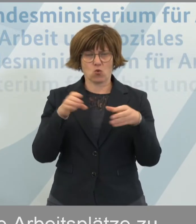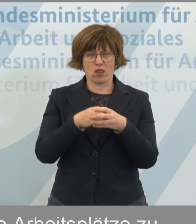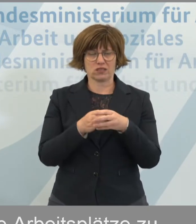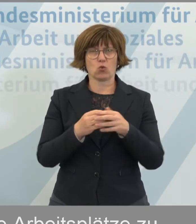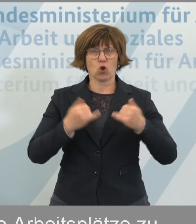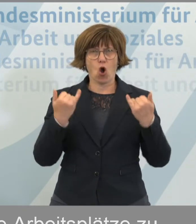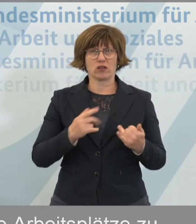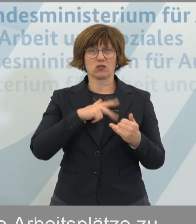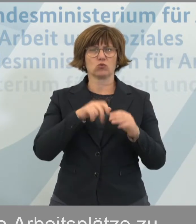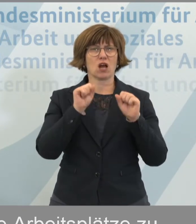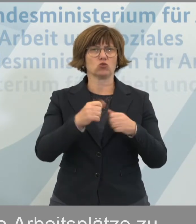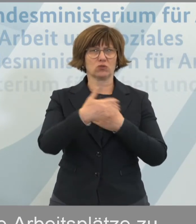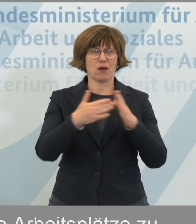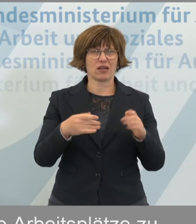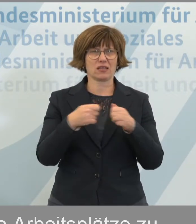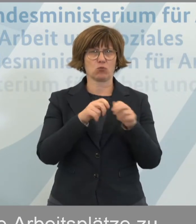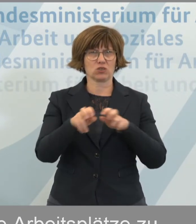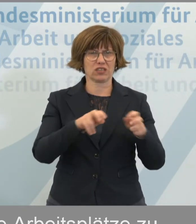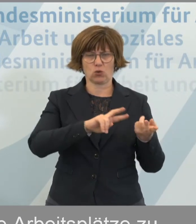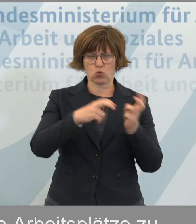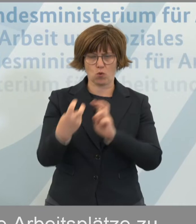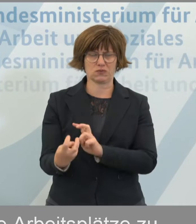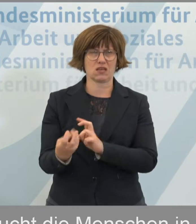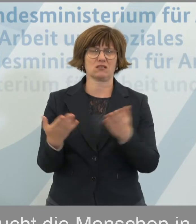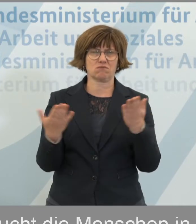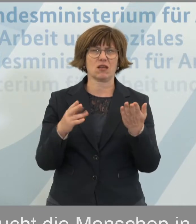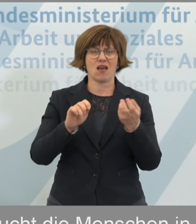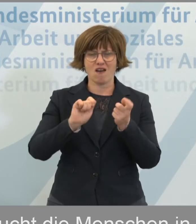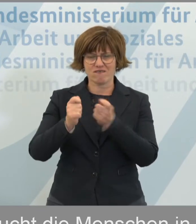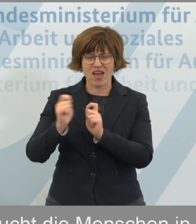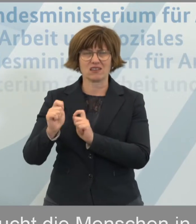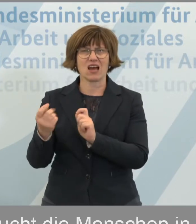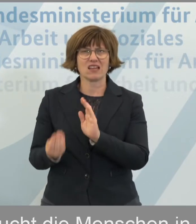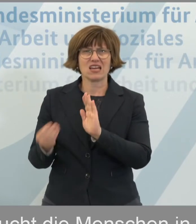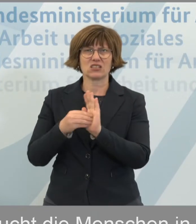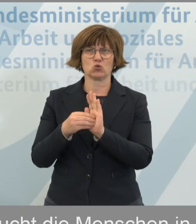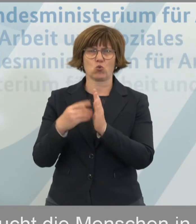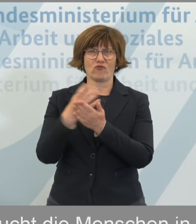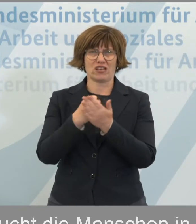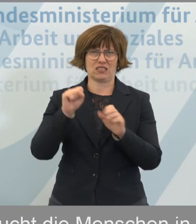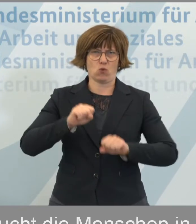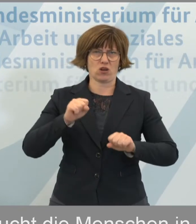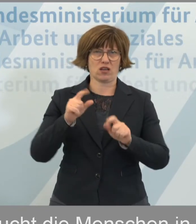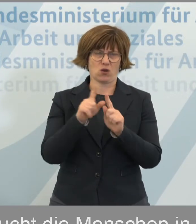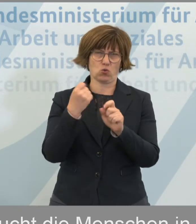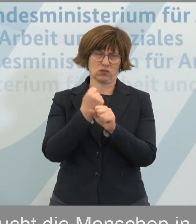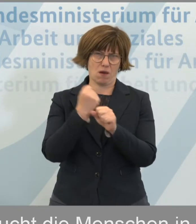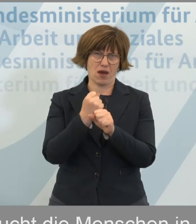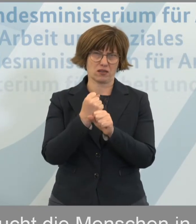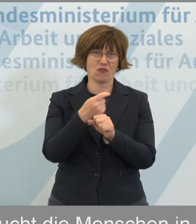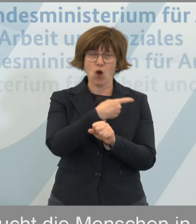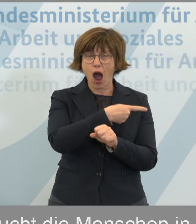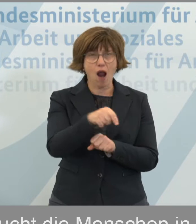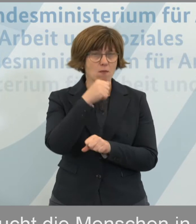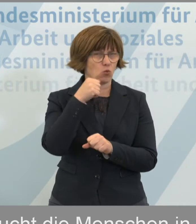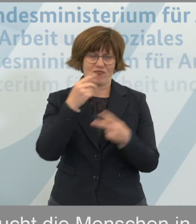der mit dem heutigen Sozialschutzpaket der Bundesregierung umgesetzt wird, betrifft veränderte Hinzuverdienstmöglichkeiten bei Kurzarbeit für alle